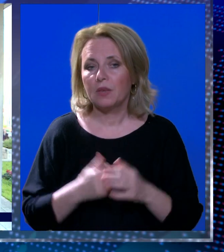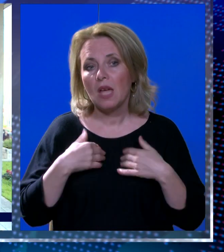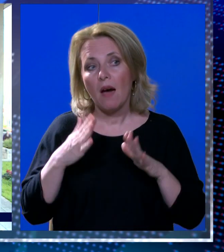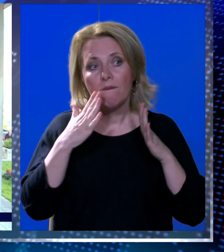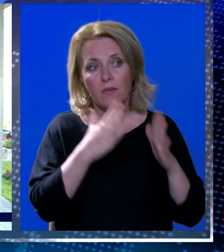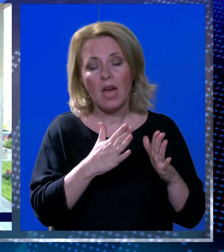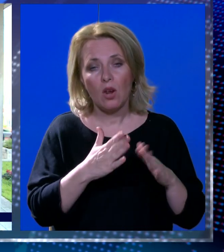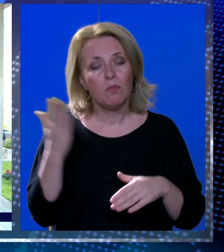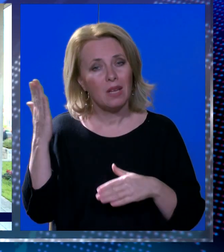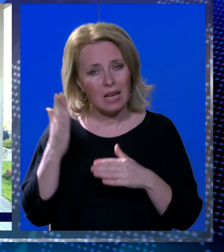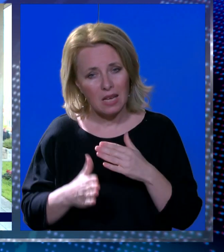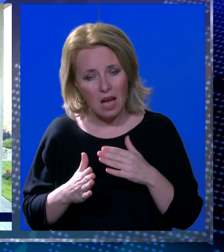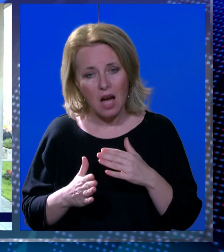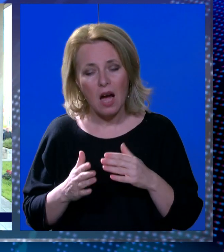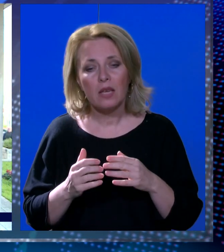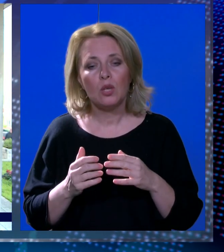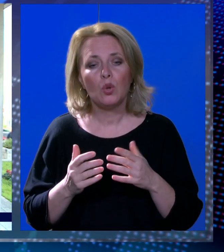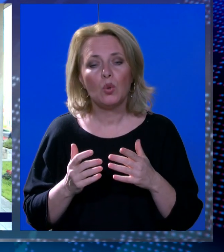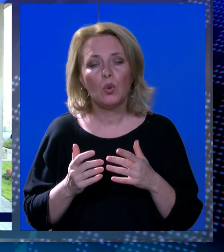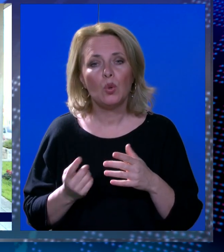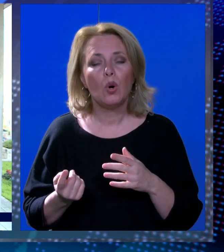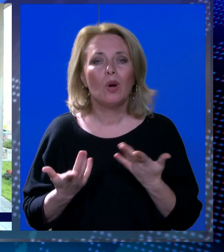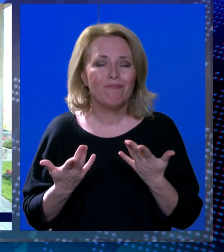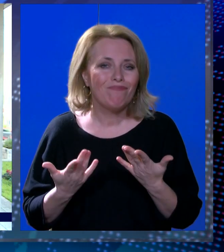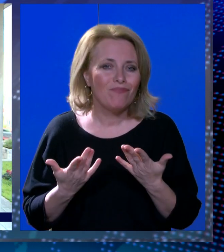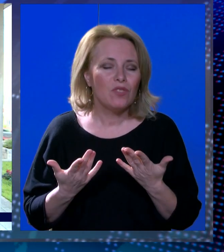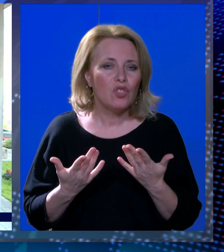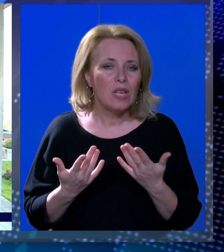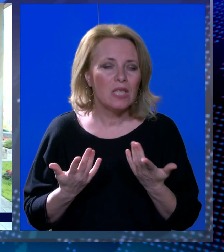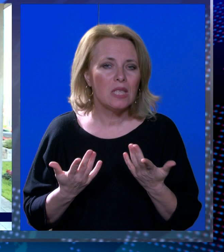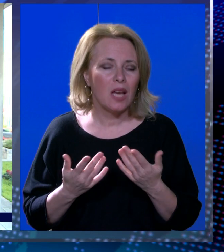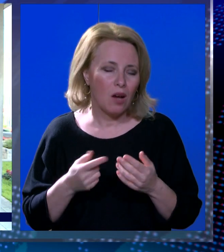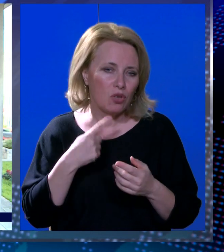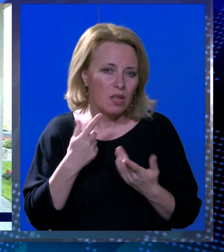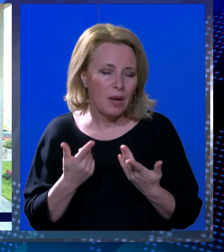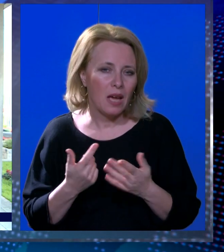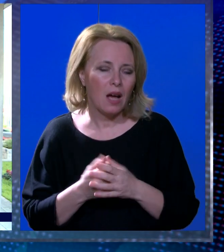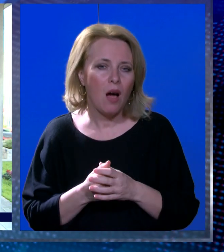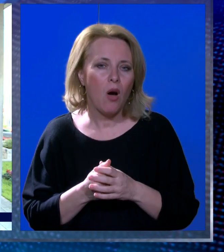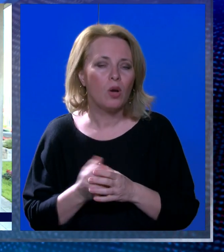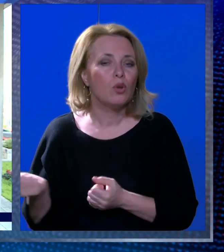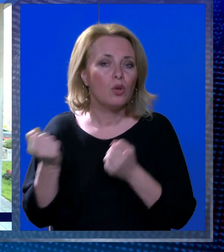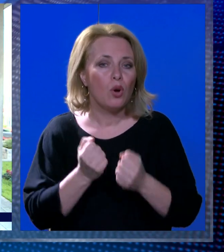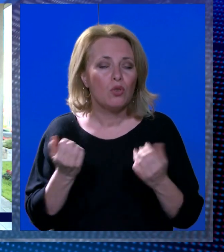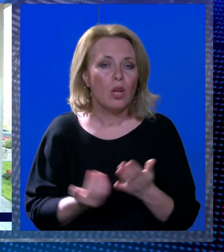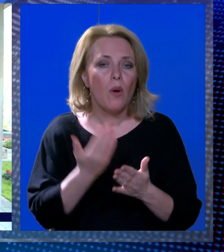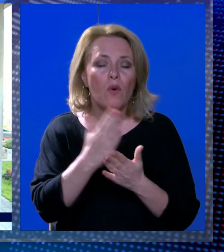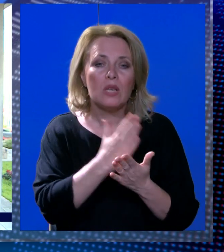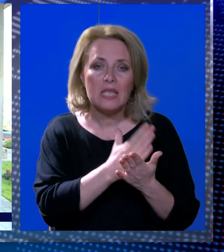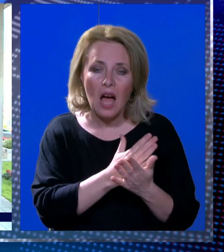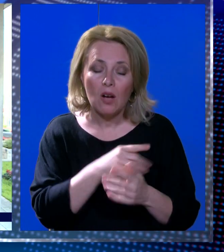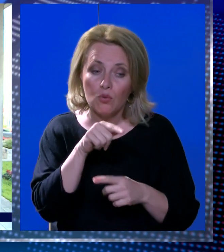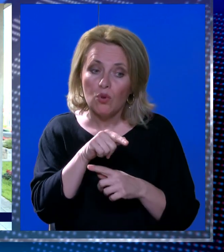vjerujem da će u konačnici doći do, kao što sam rekao, donošnja novog